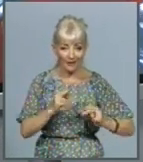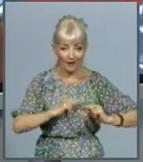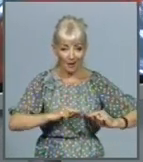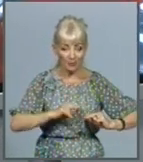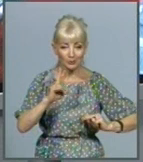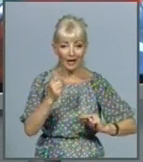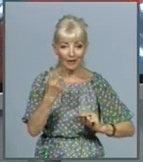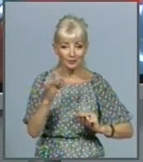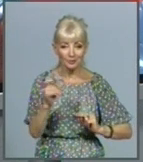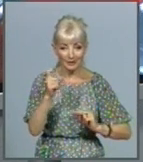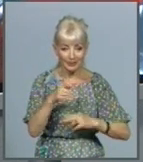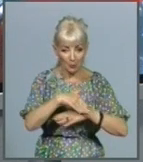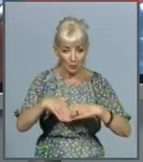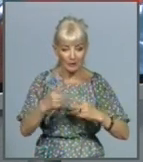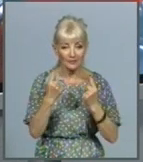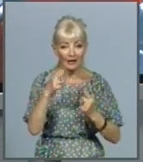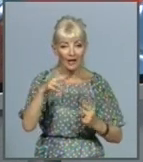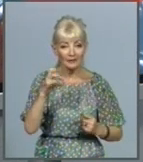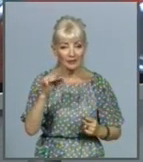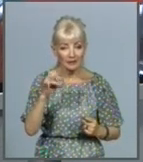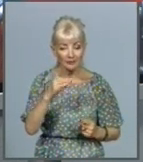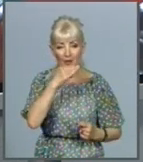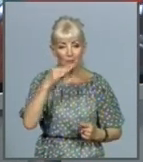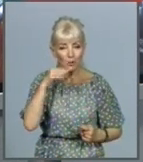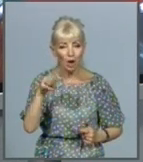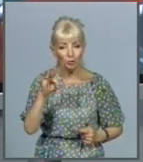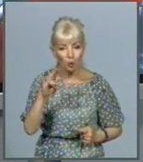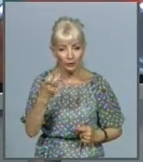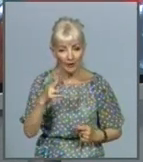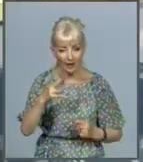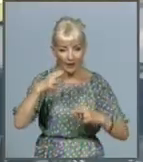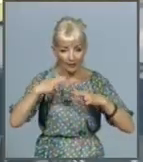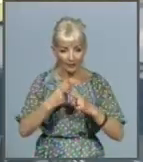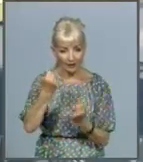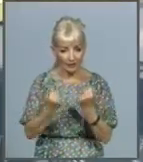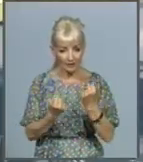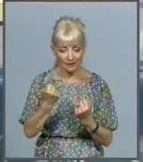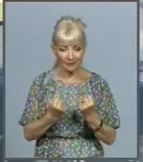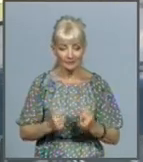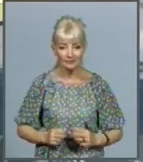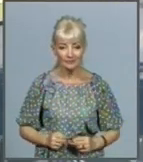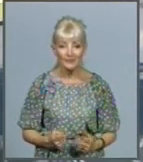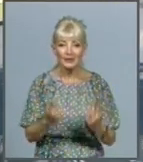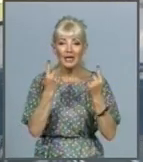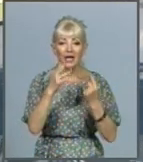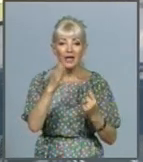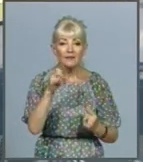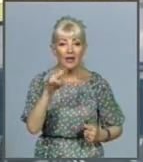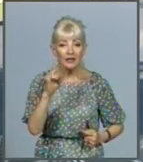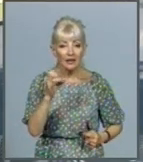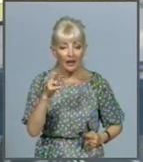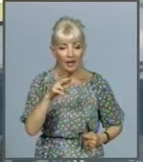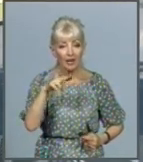Данилівці. Там працювала багатотонна техніка. Всі подробиці далі. Велика Данилівка – мікрорайон